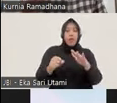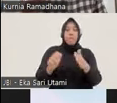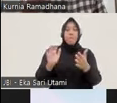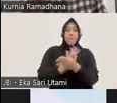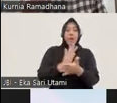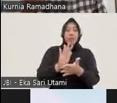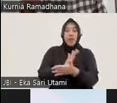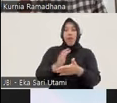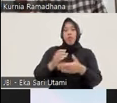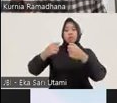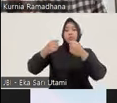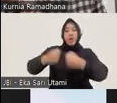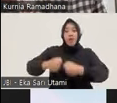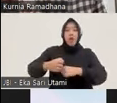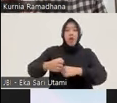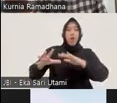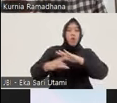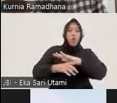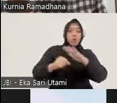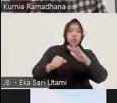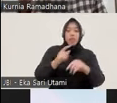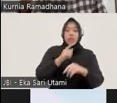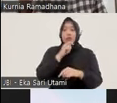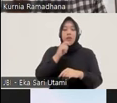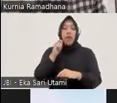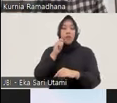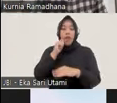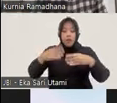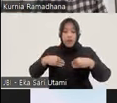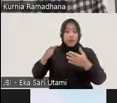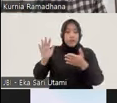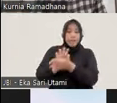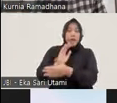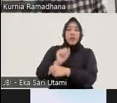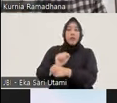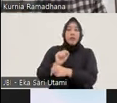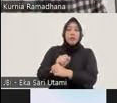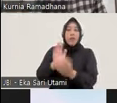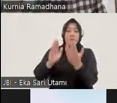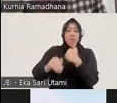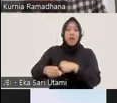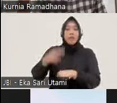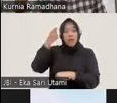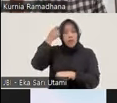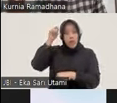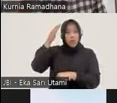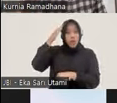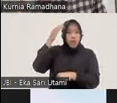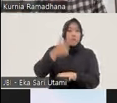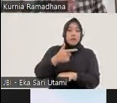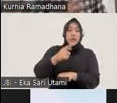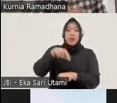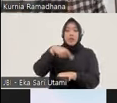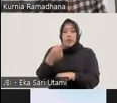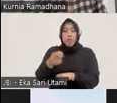ternyata dipekerjakan kembali di kepolisian Republik Indonesia. Sampai akhirnya ramai isunya